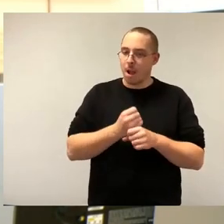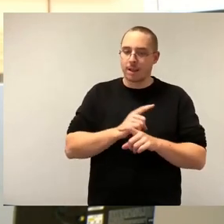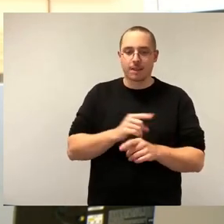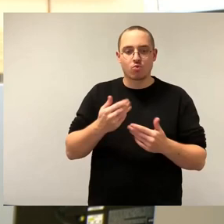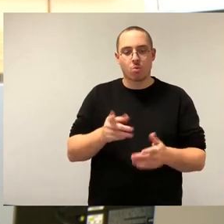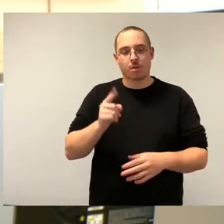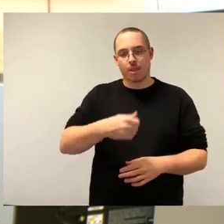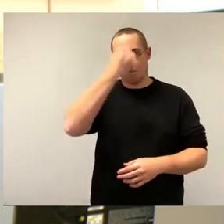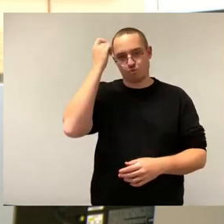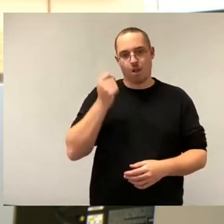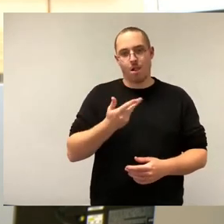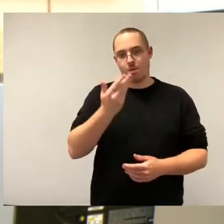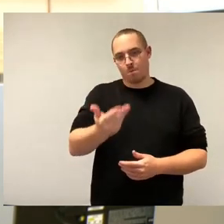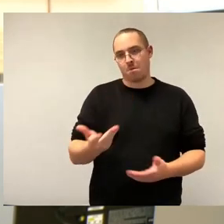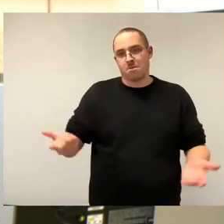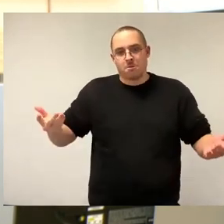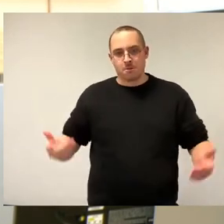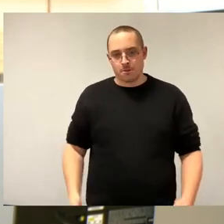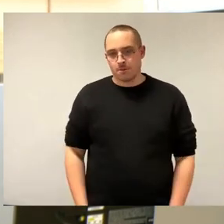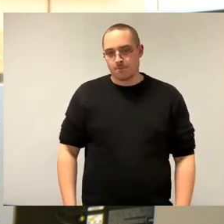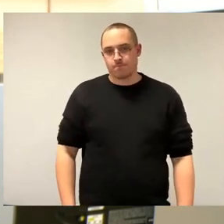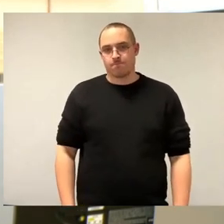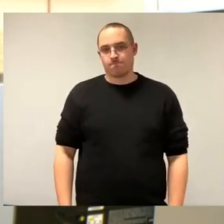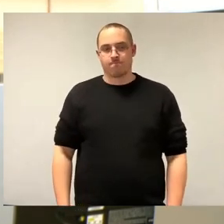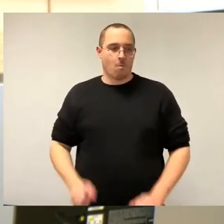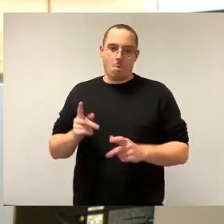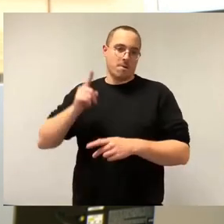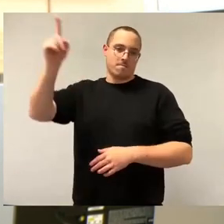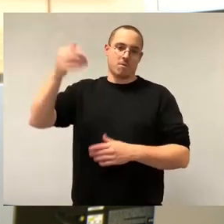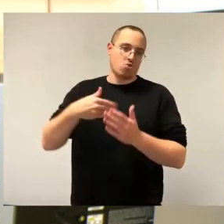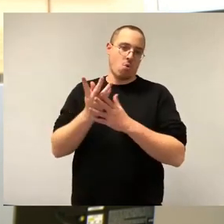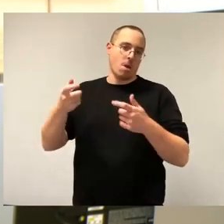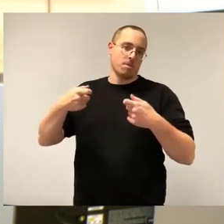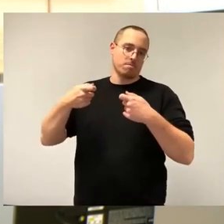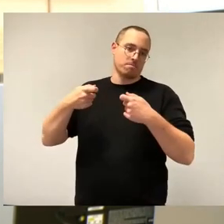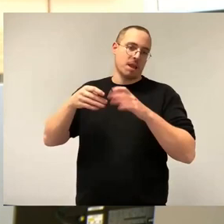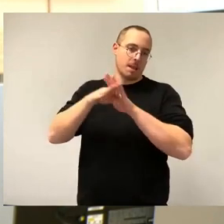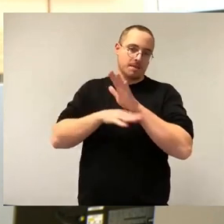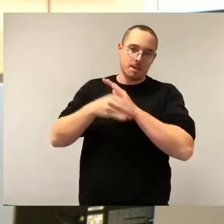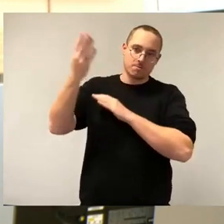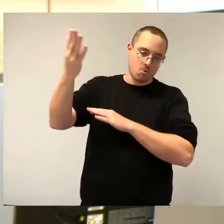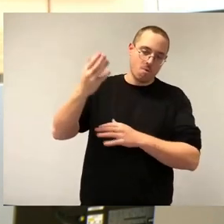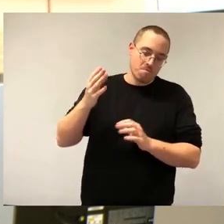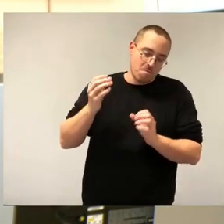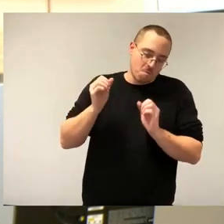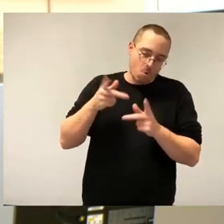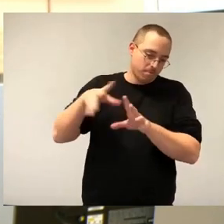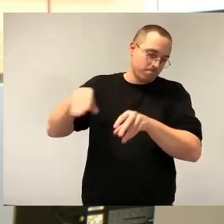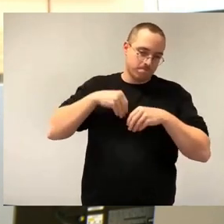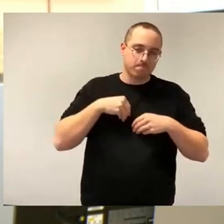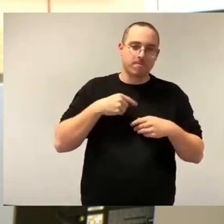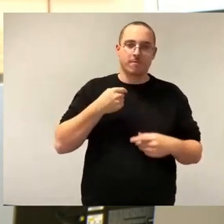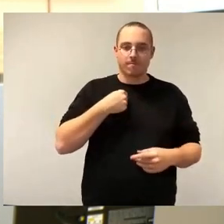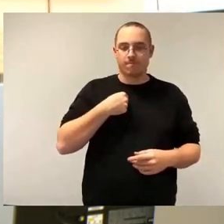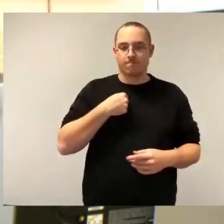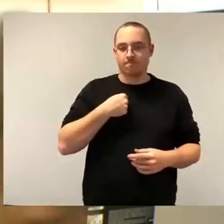eben mit dem neuen Gesetz getroffen. Wir werden der Satzung zustimmen, denn, ich hatte es ausgeführt, einen Mitspiegel zu haben, ist besser, als keinen